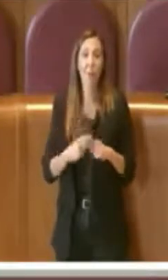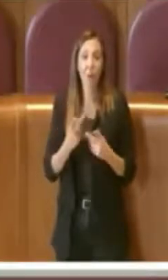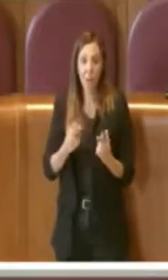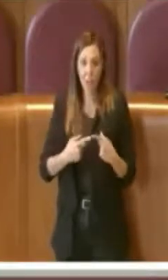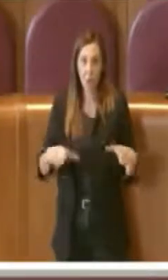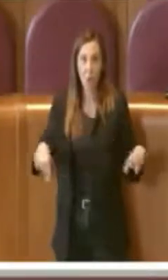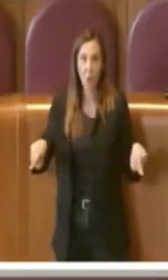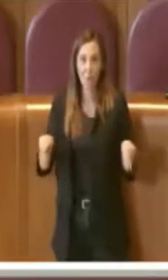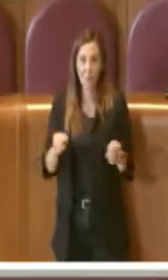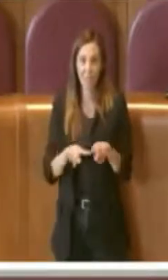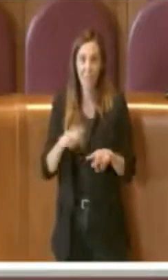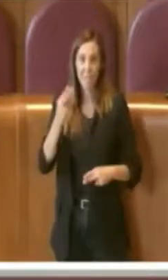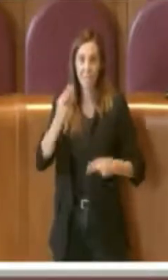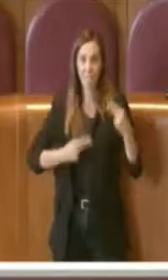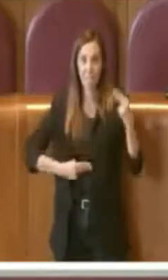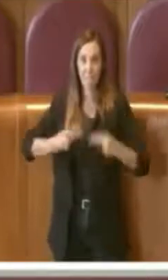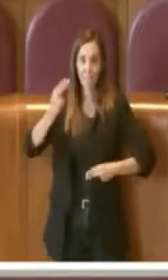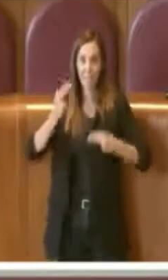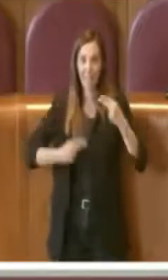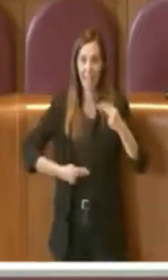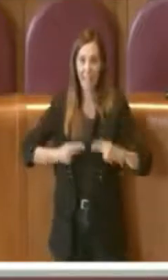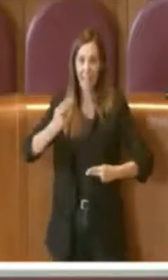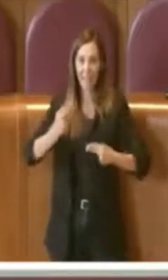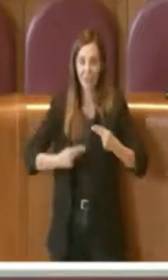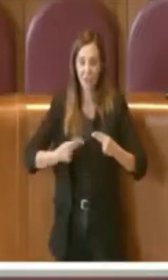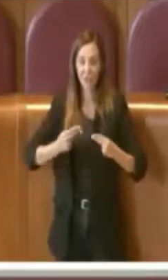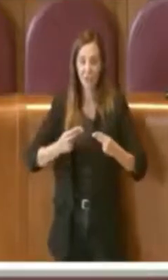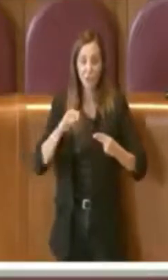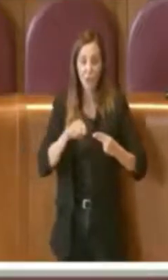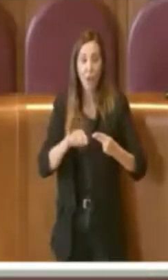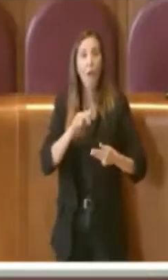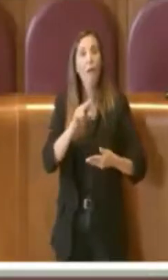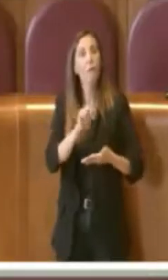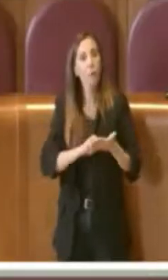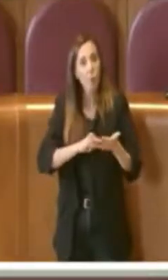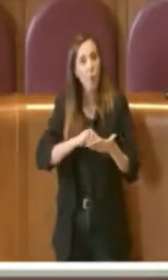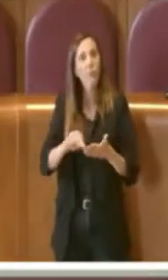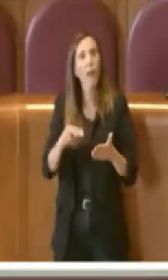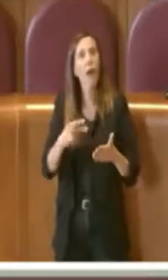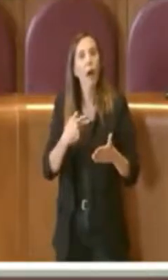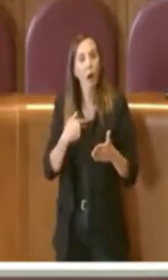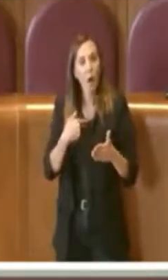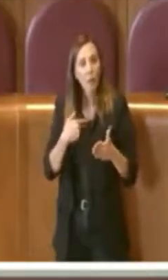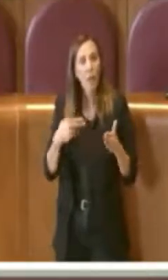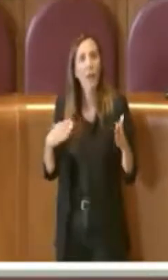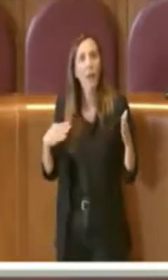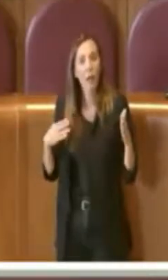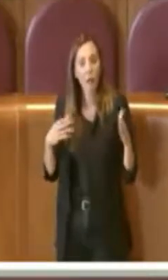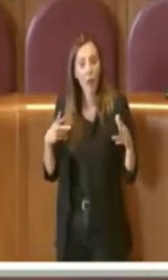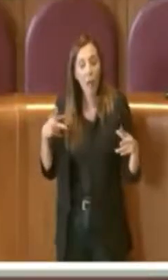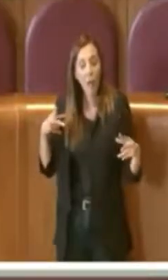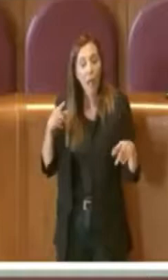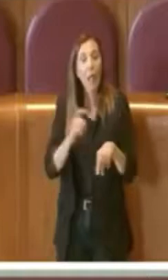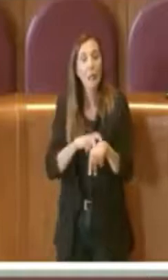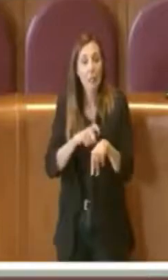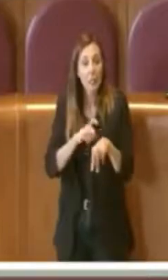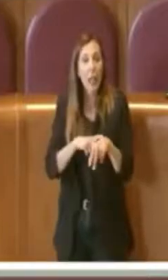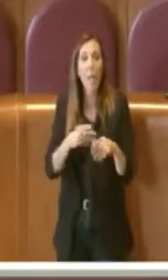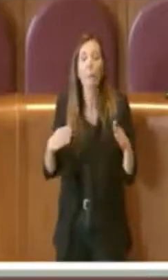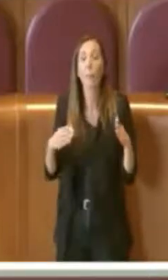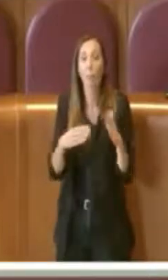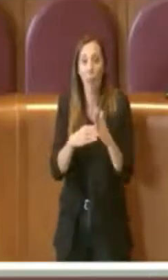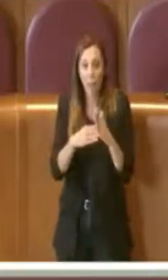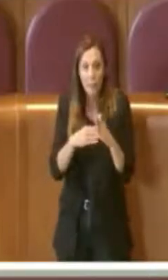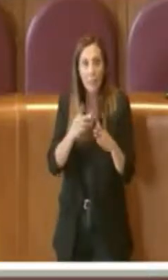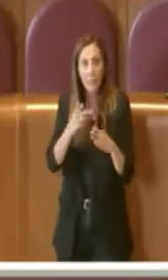Consigliatura i bilanci sono stati votati in tempo, nei tempi corretti. Nei dieci anni precedenti